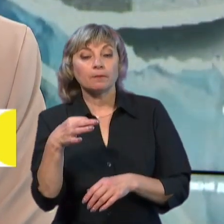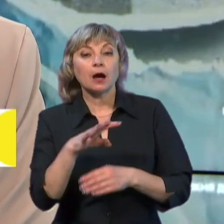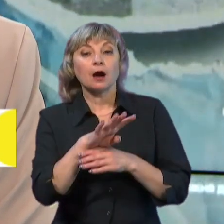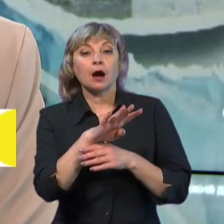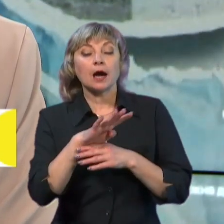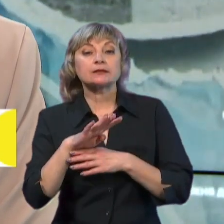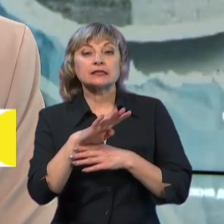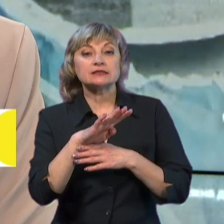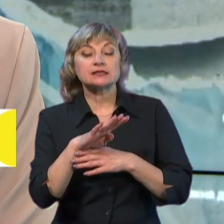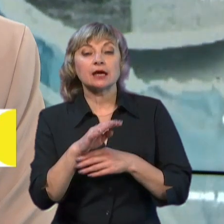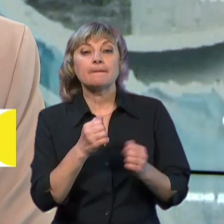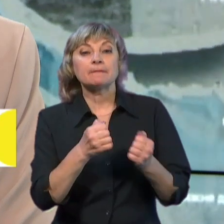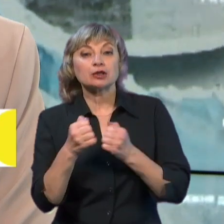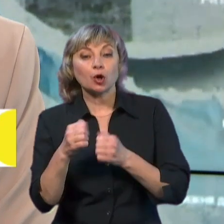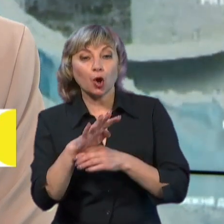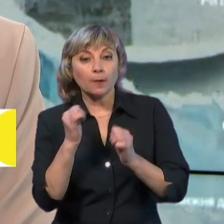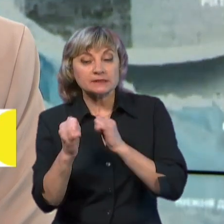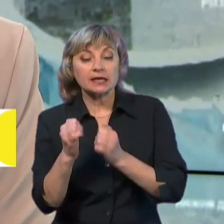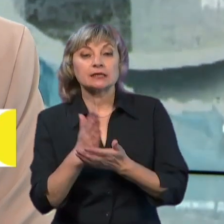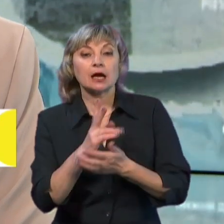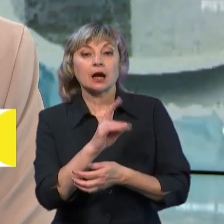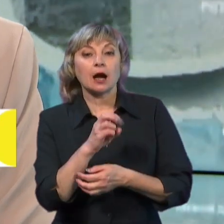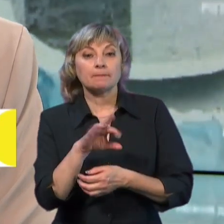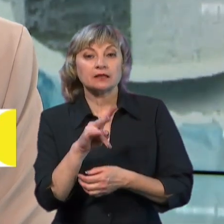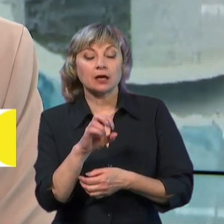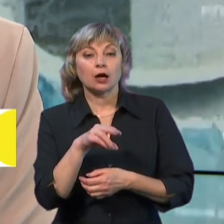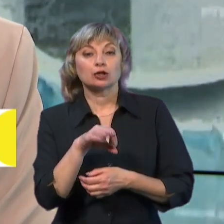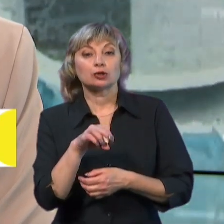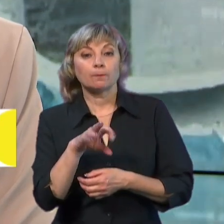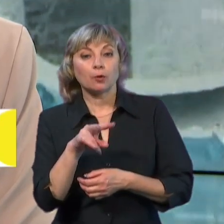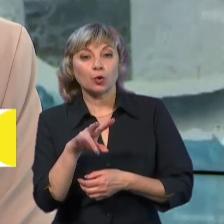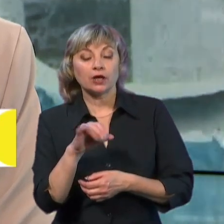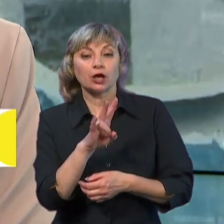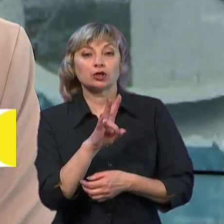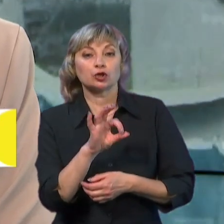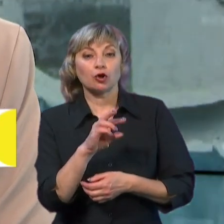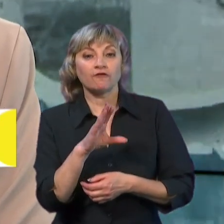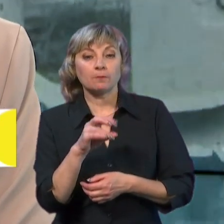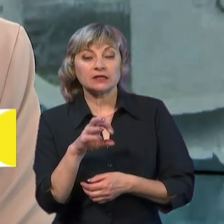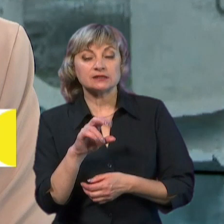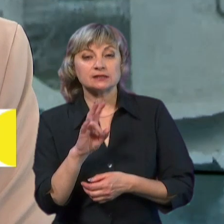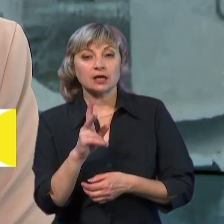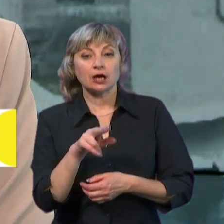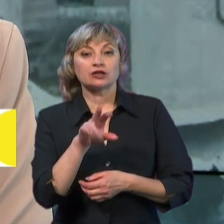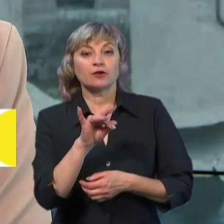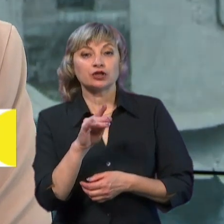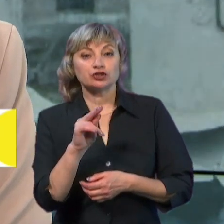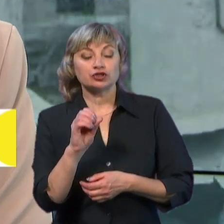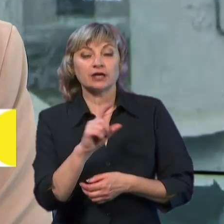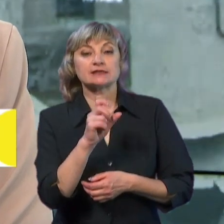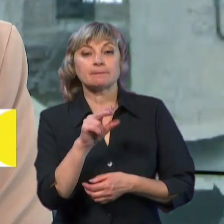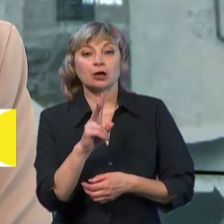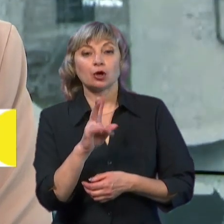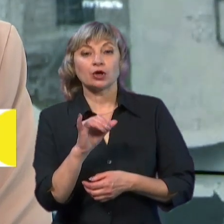Артилерійських і мінометних обстрілів зазнали Кам'янка, Туполі, Новомлинськ, Дворічна, Западна, Куп'янськ,